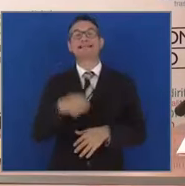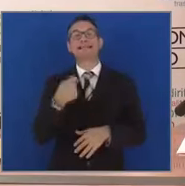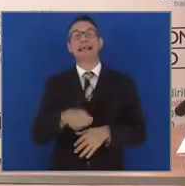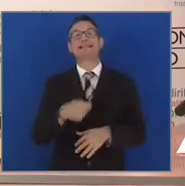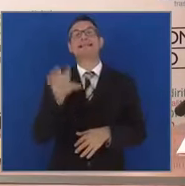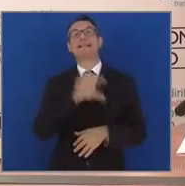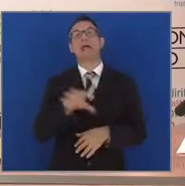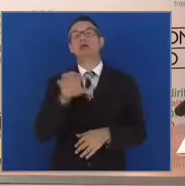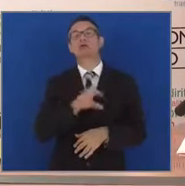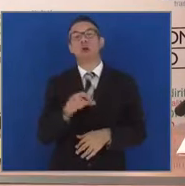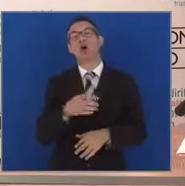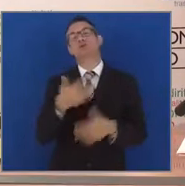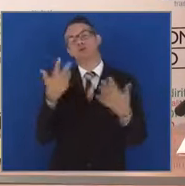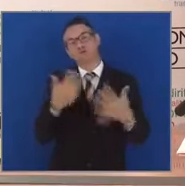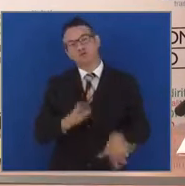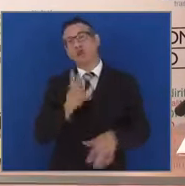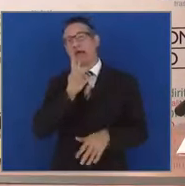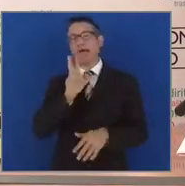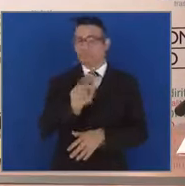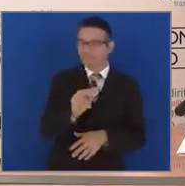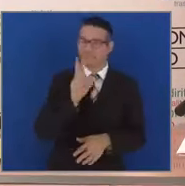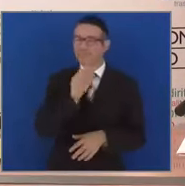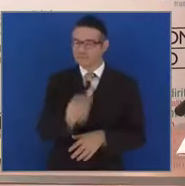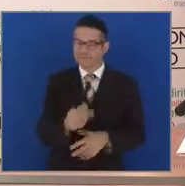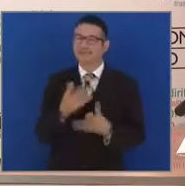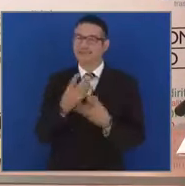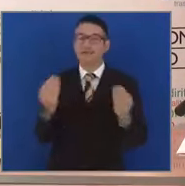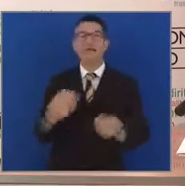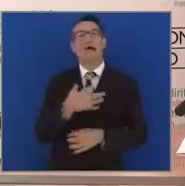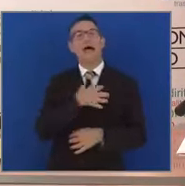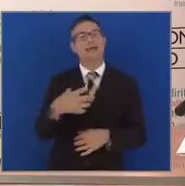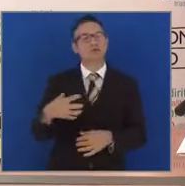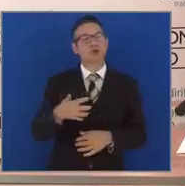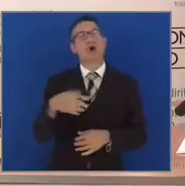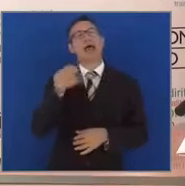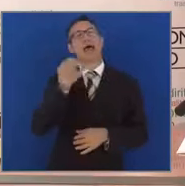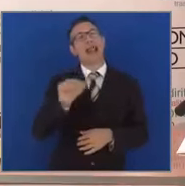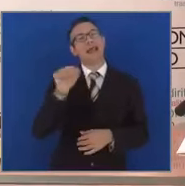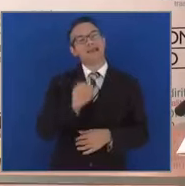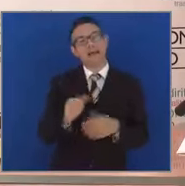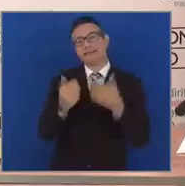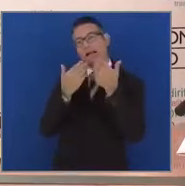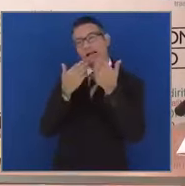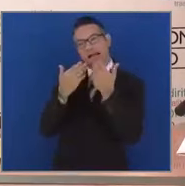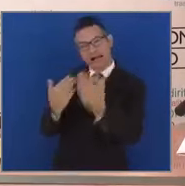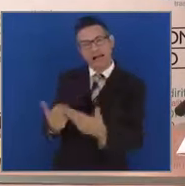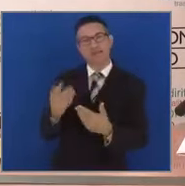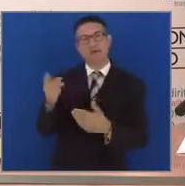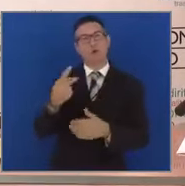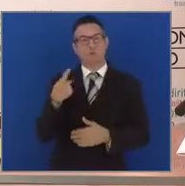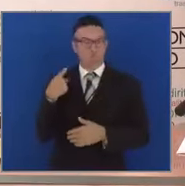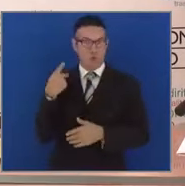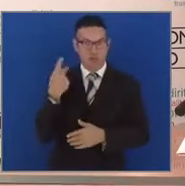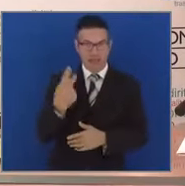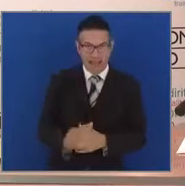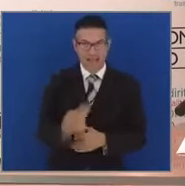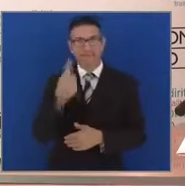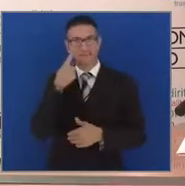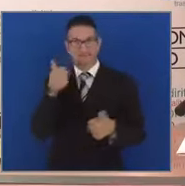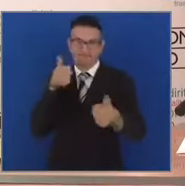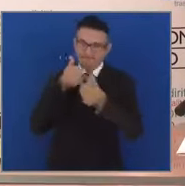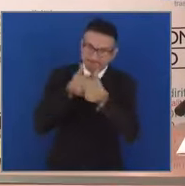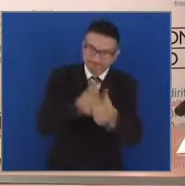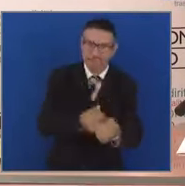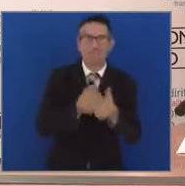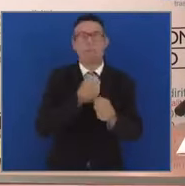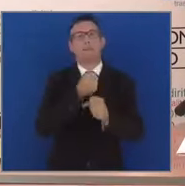sono stati molti, io qui ringrazio l'assessore Alessandri perché in questi due anni ha seguito con particolare pazienza